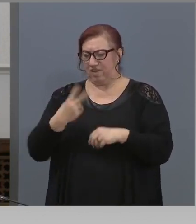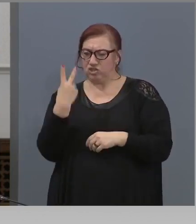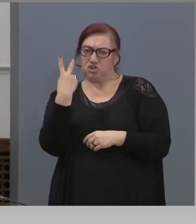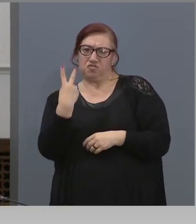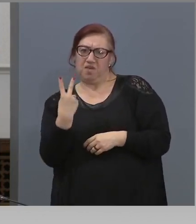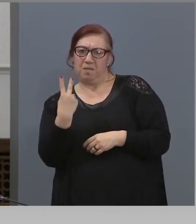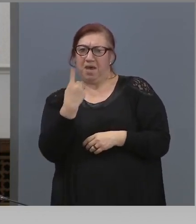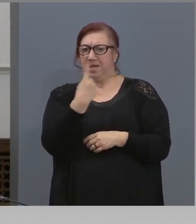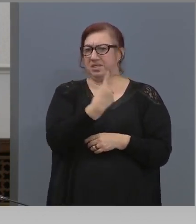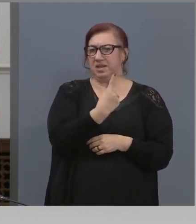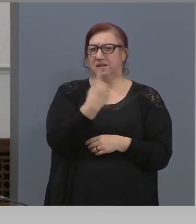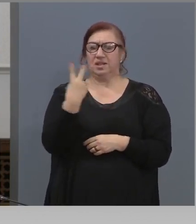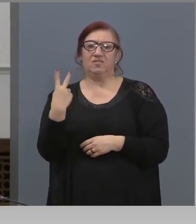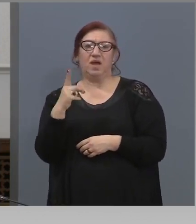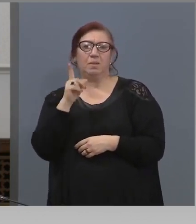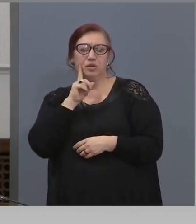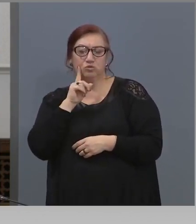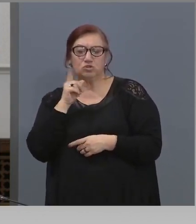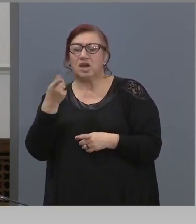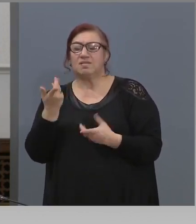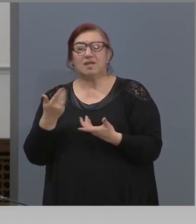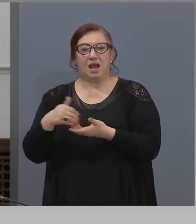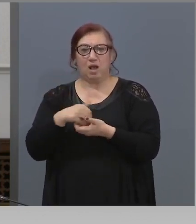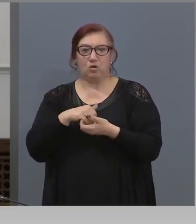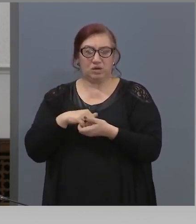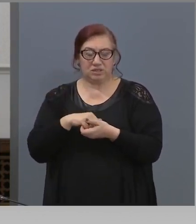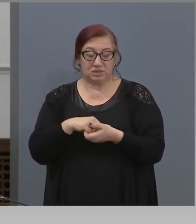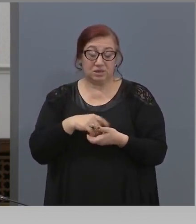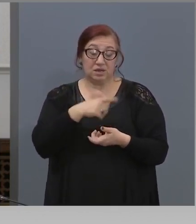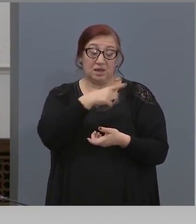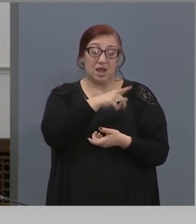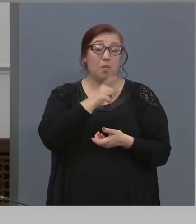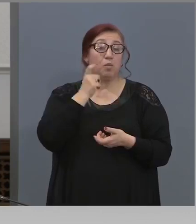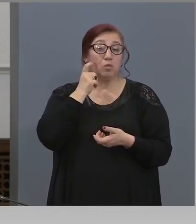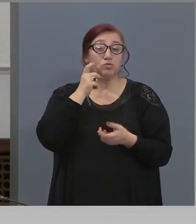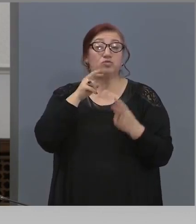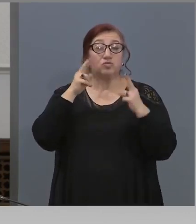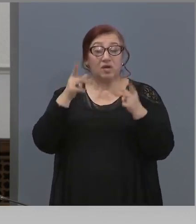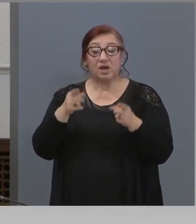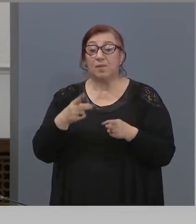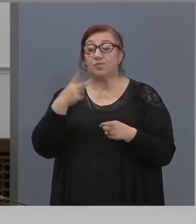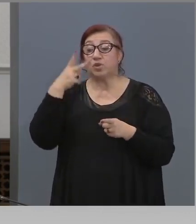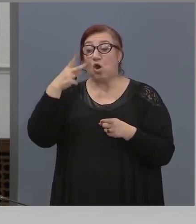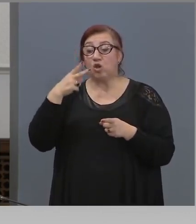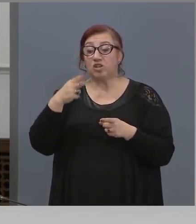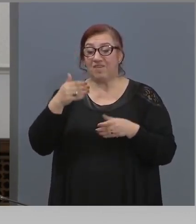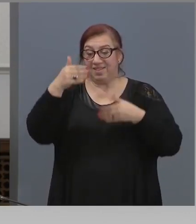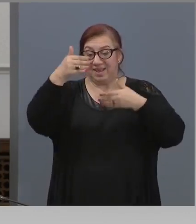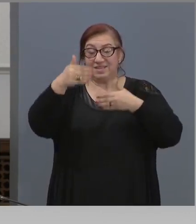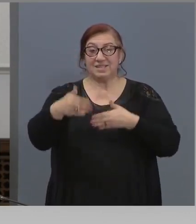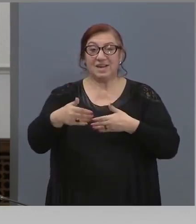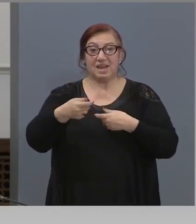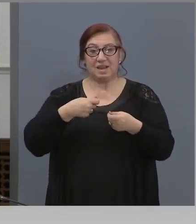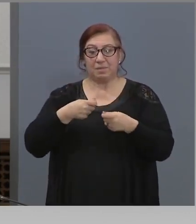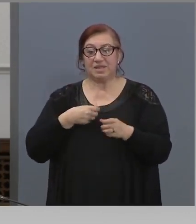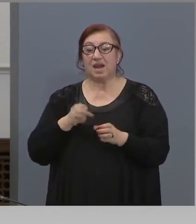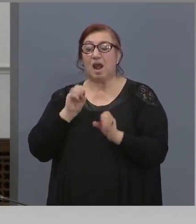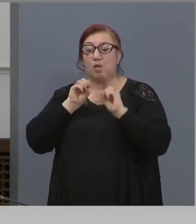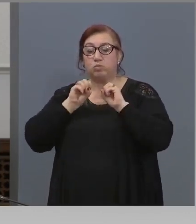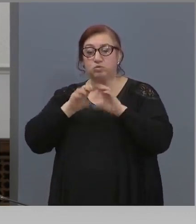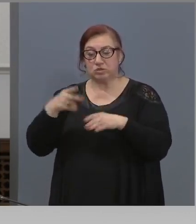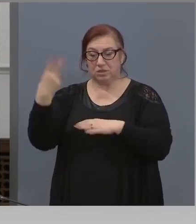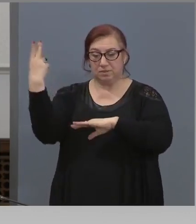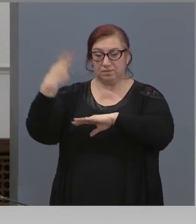Как могат... ...зирането? От двете страни на пазара се създаде пропускателна възможност и